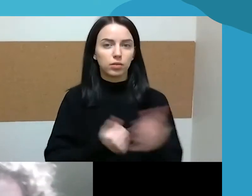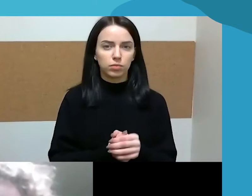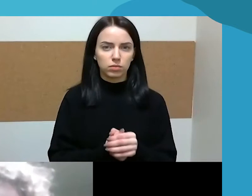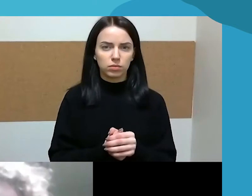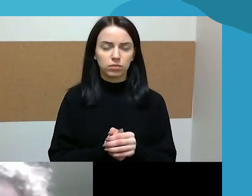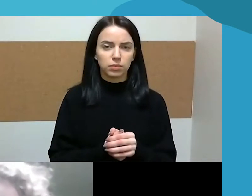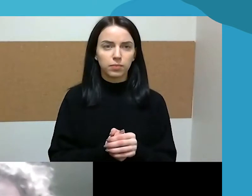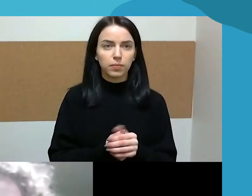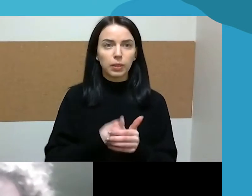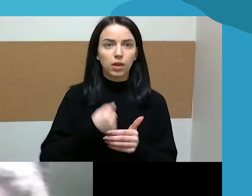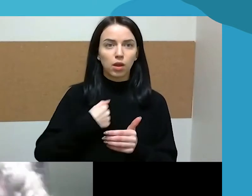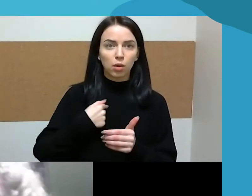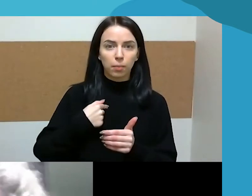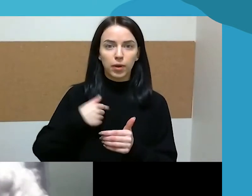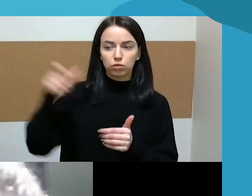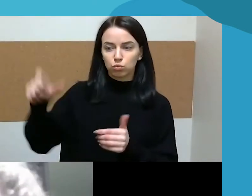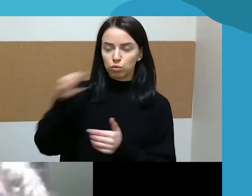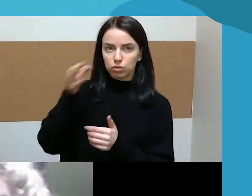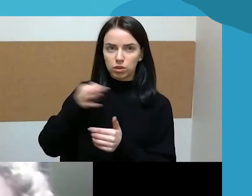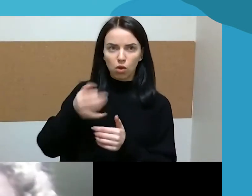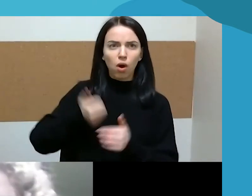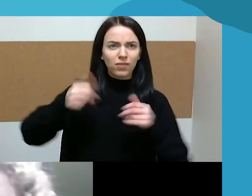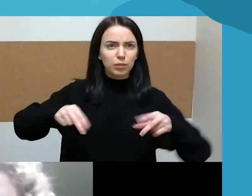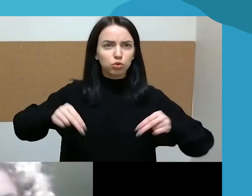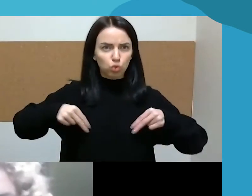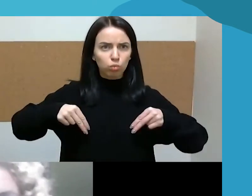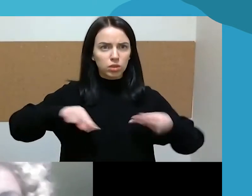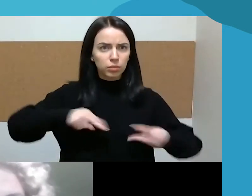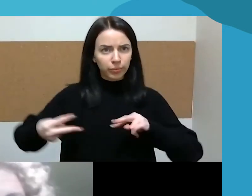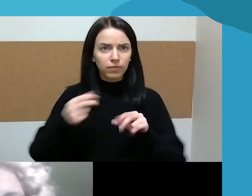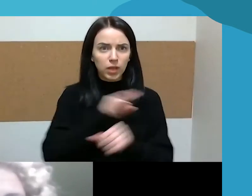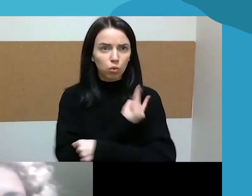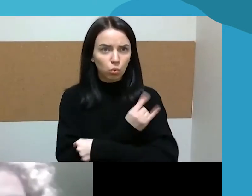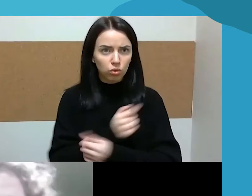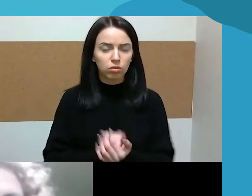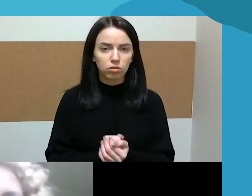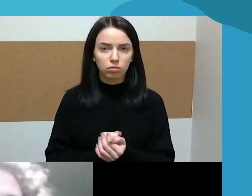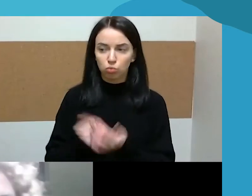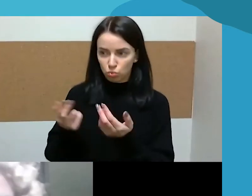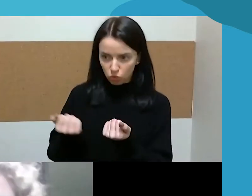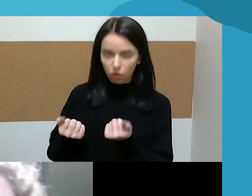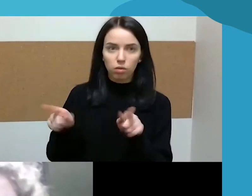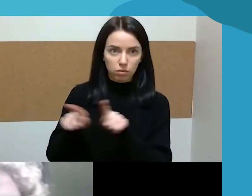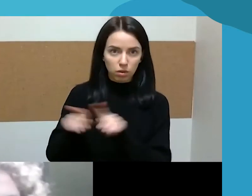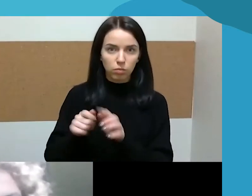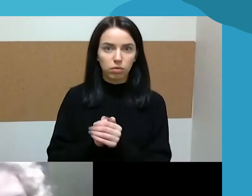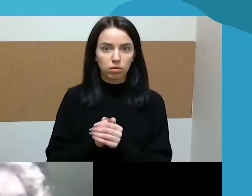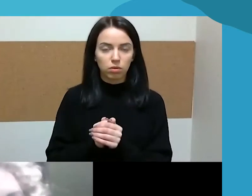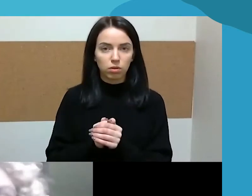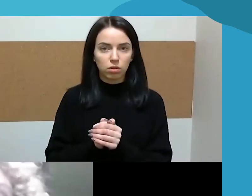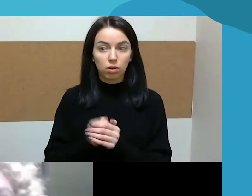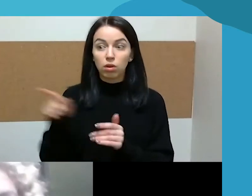kad vyrai sauskelnes keistų? Nu, sako, tame tarpe ir sauskelnes. Ir jo reakcija buvo, jis tiesiog, kad šoko nuo manęs ir jis pasakė,